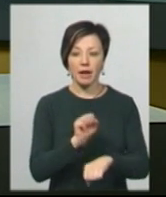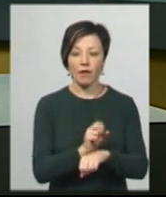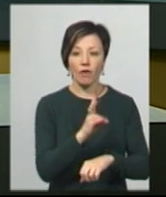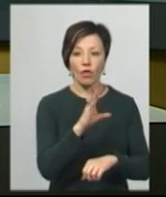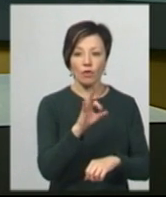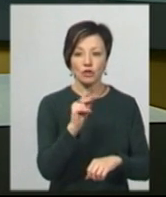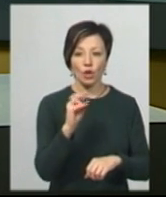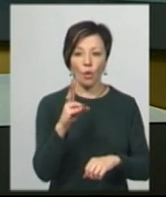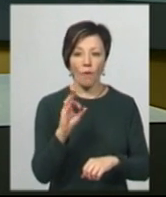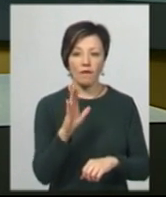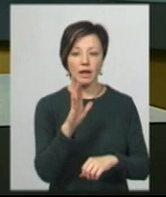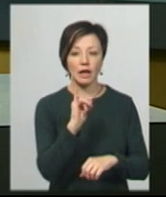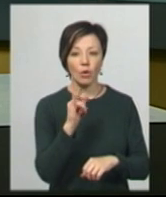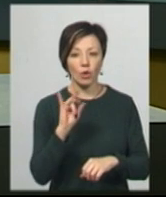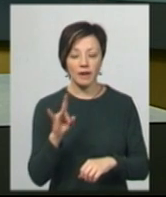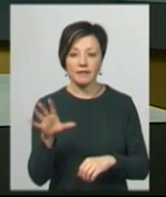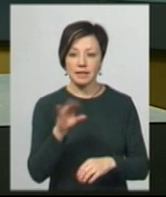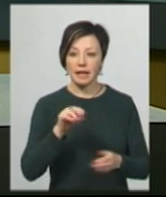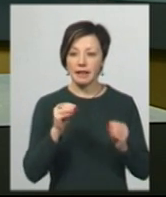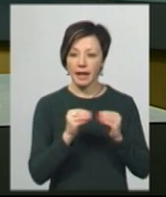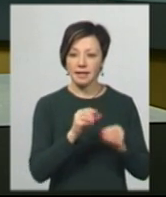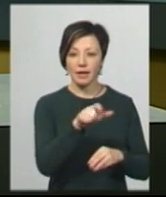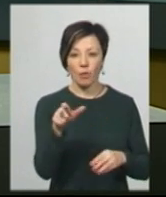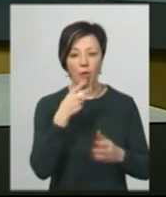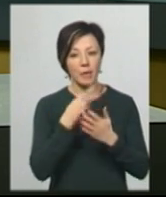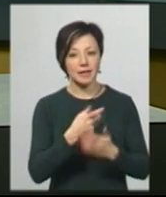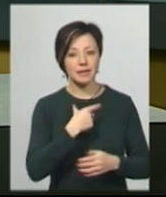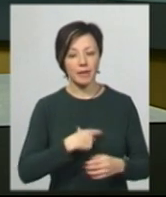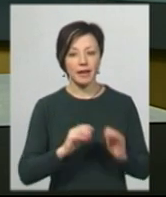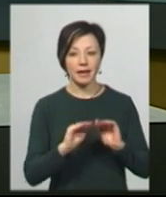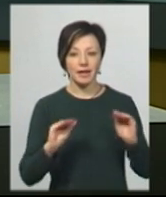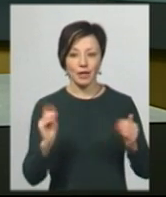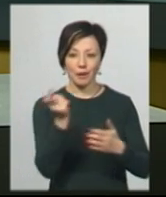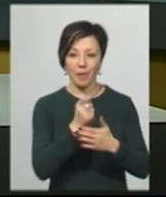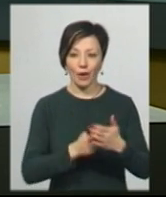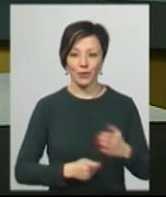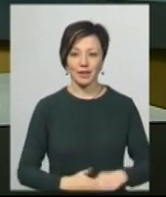Новченков. Сьогодні всі 10 героїв проєкту побачили себе на дитячих малюнках.